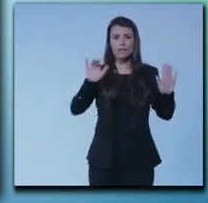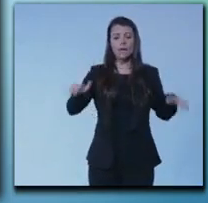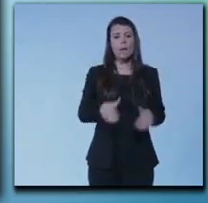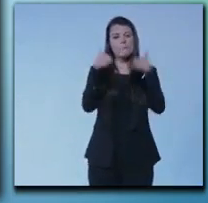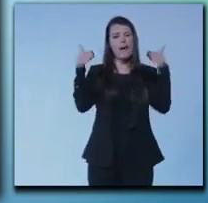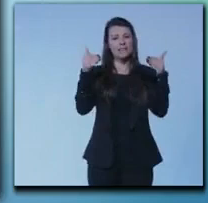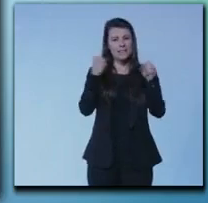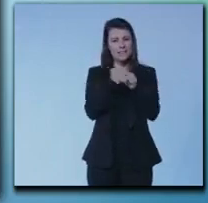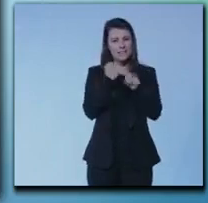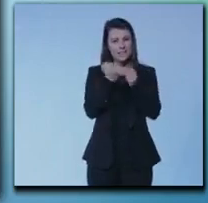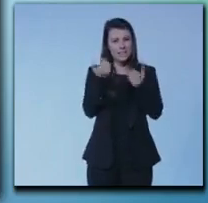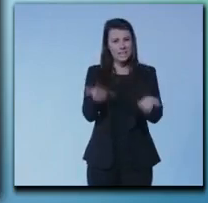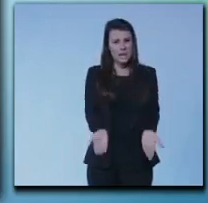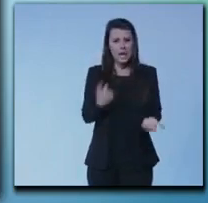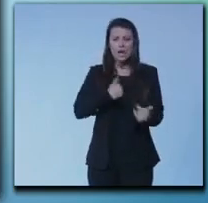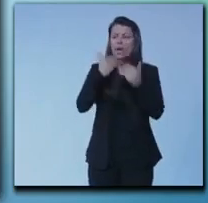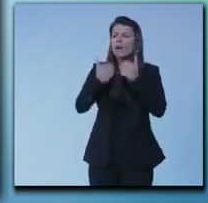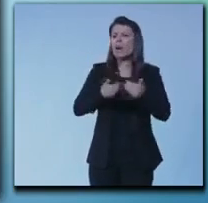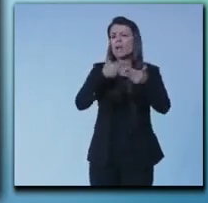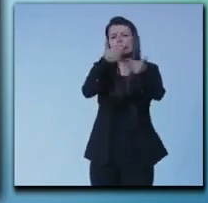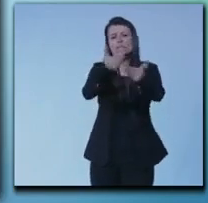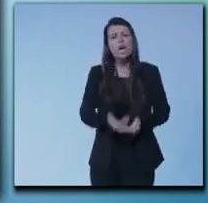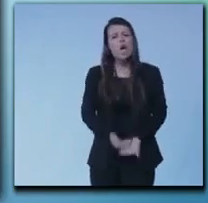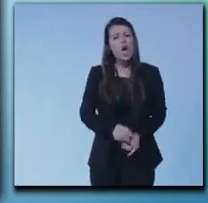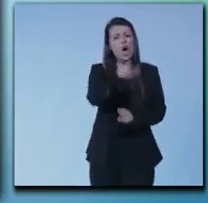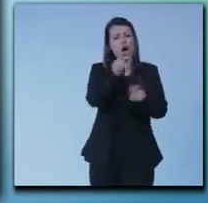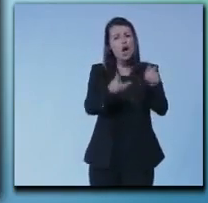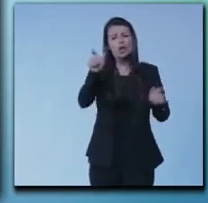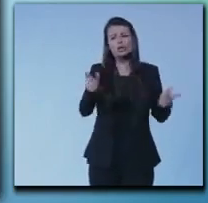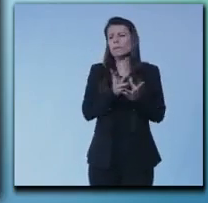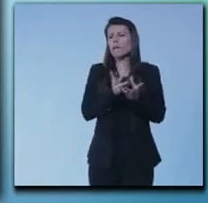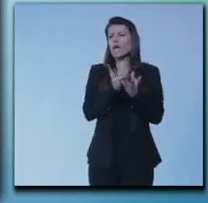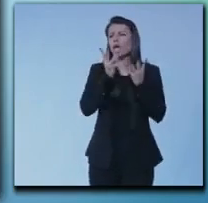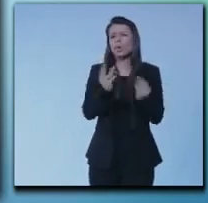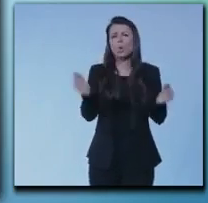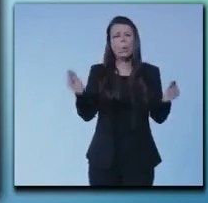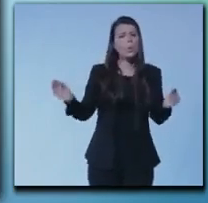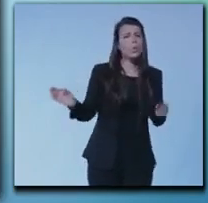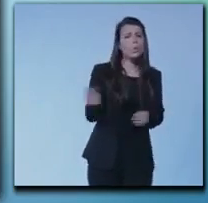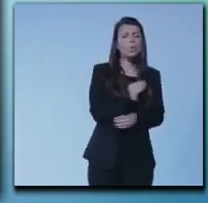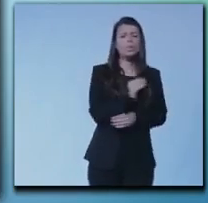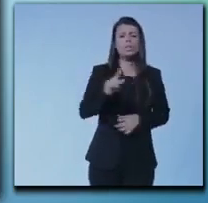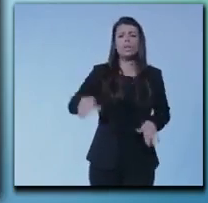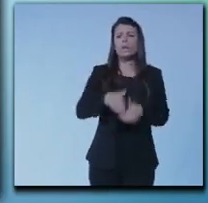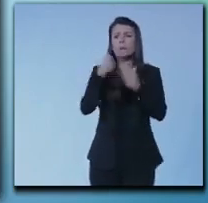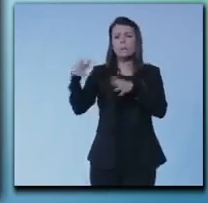mattutina io ringrazio tutti gli ospiti che hanno partecipato questa mattina ringrazio anche tutti coloro grazie